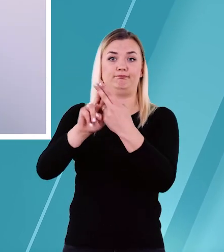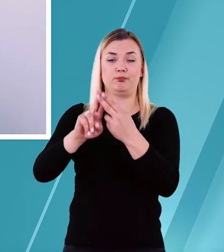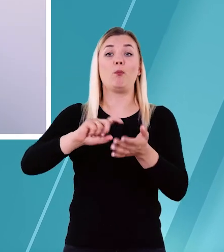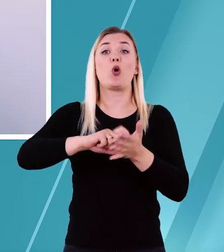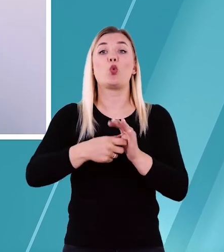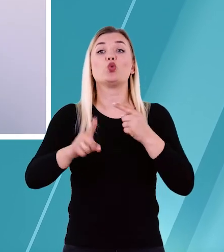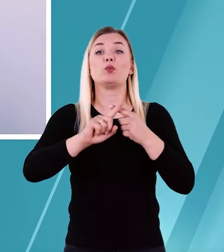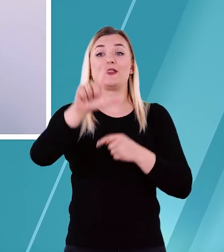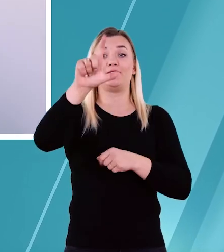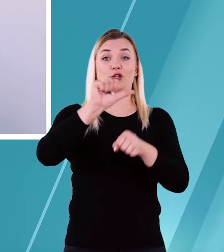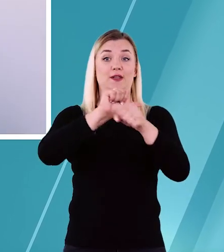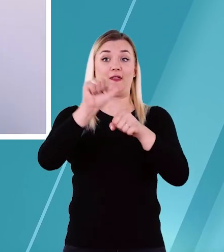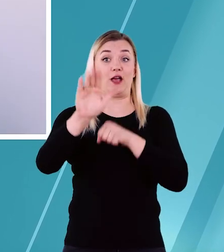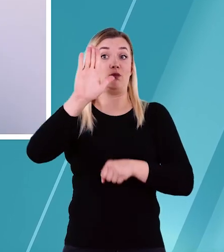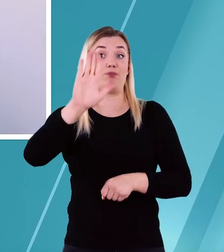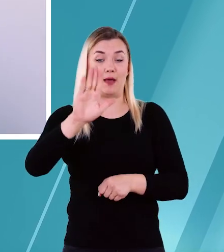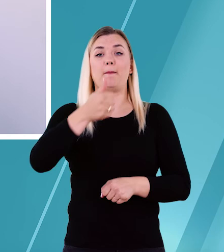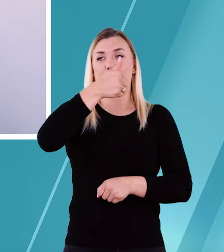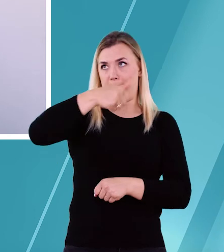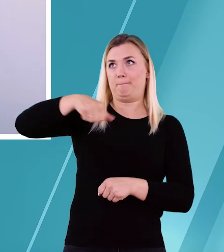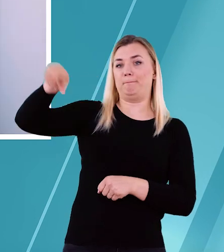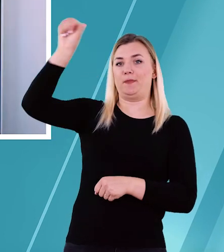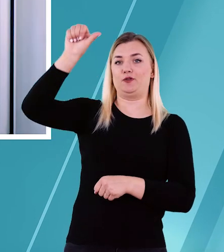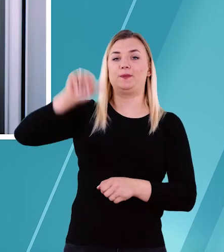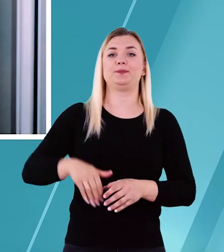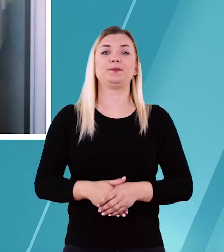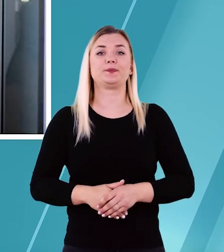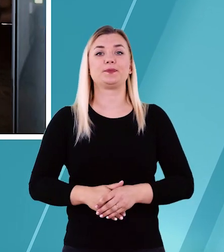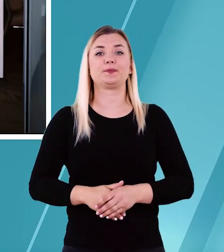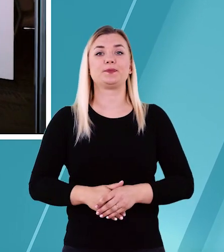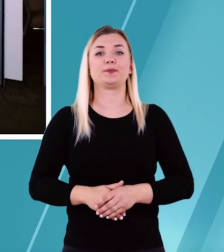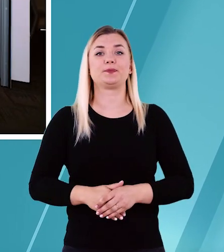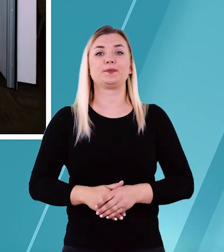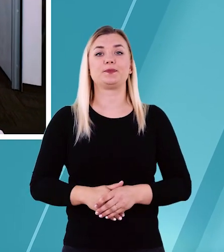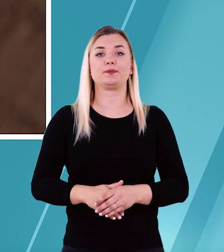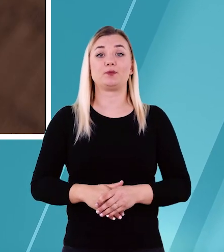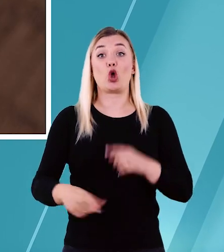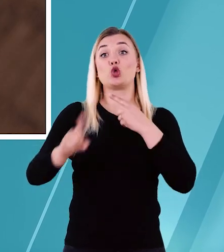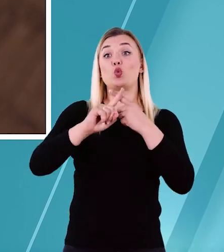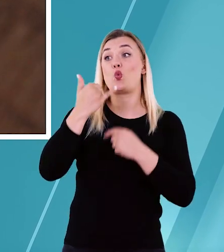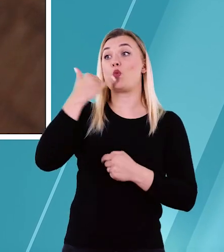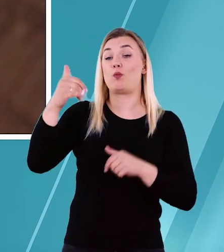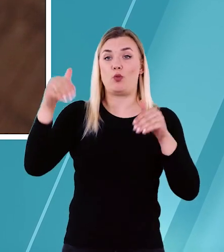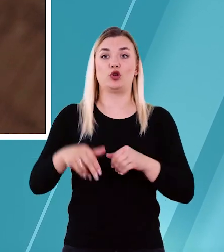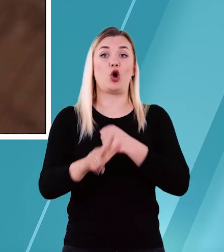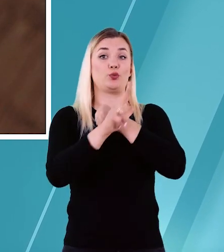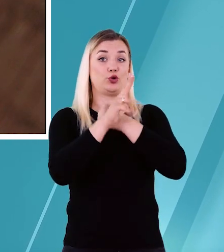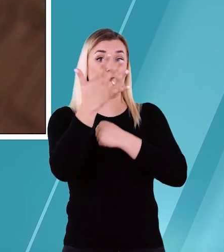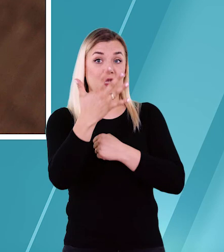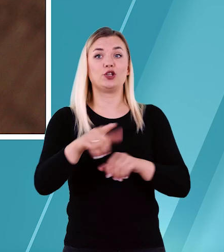skontaktować w pokoju 211 B na pierwszym piętrze pod numerem telefonu